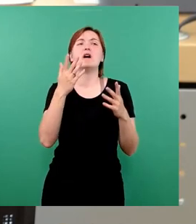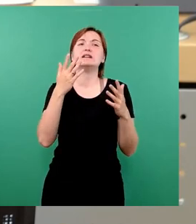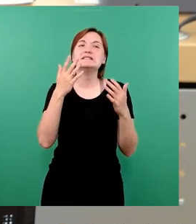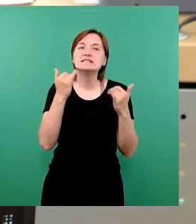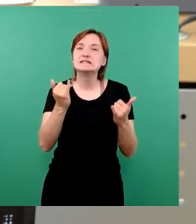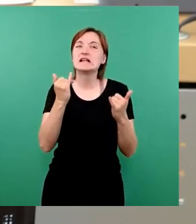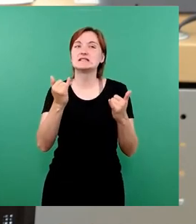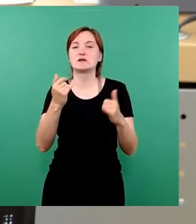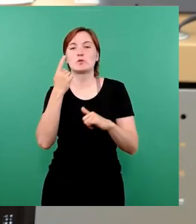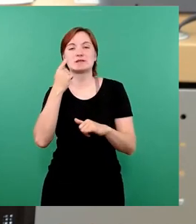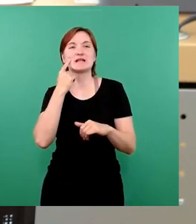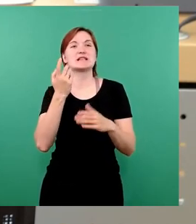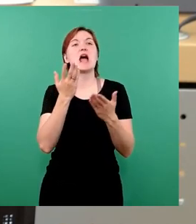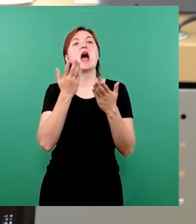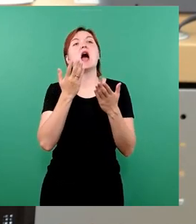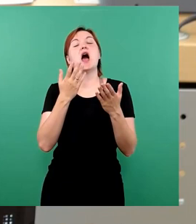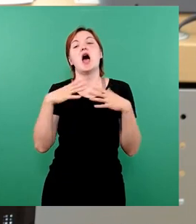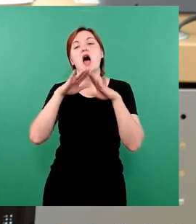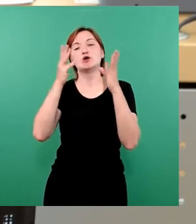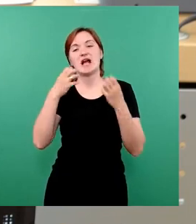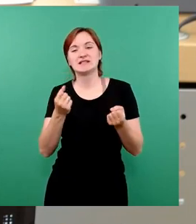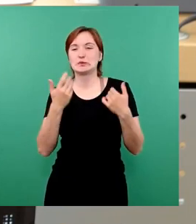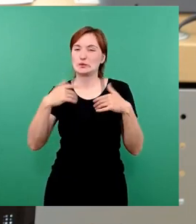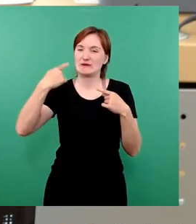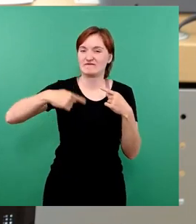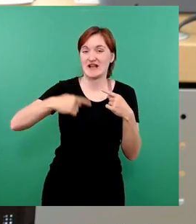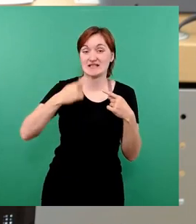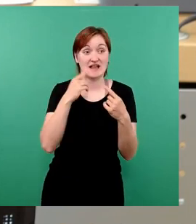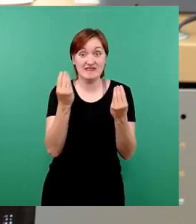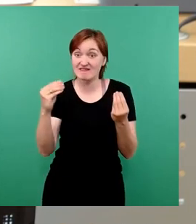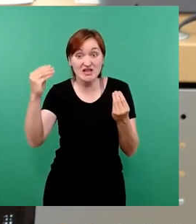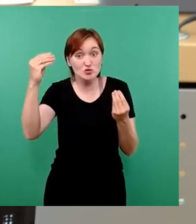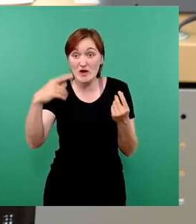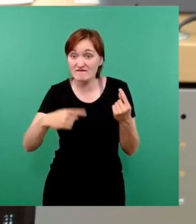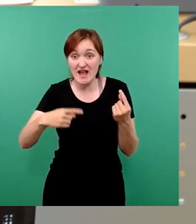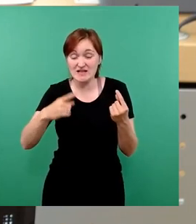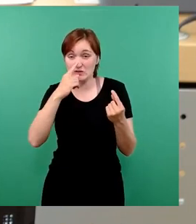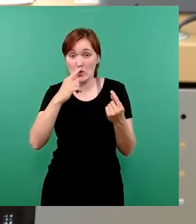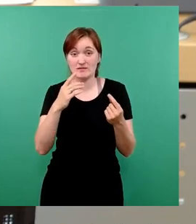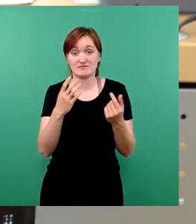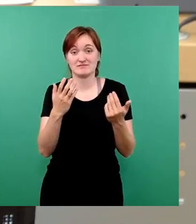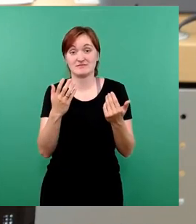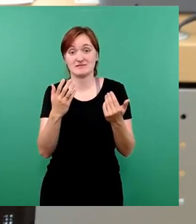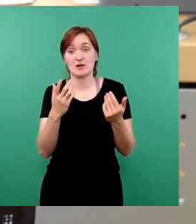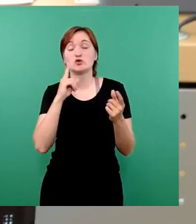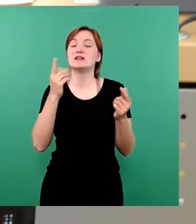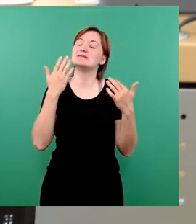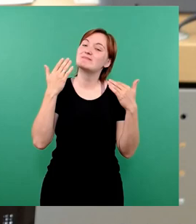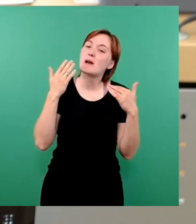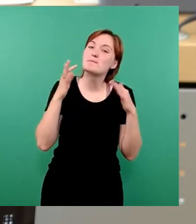das entstandene Haushaltsloch überhaupt kommen. Da ist noch nichts extra. Das heißt, de facto haben wir da durchaus noch für Zurückhaltung